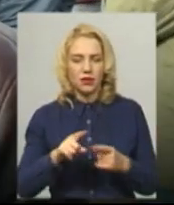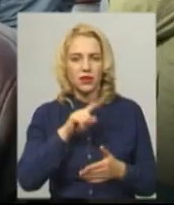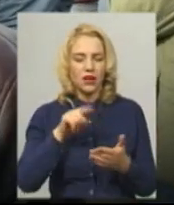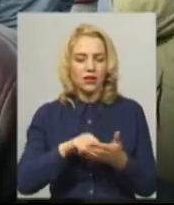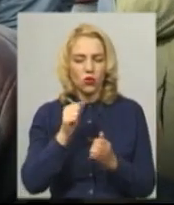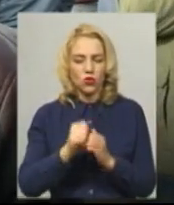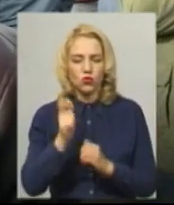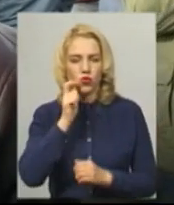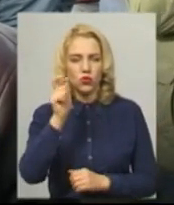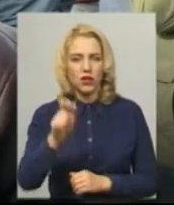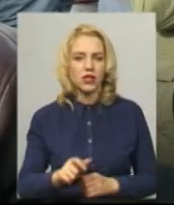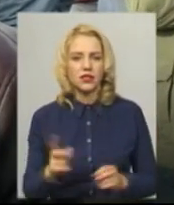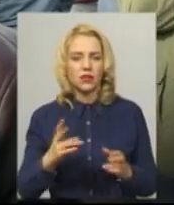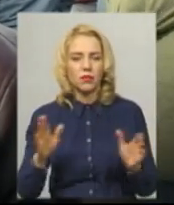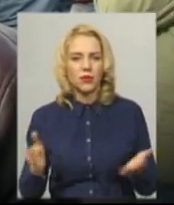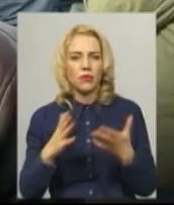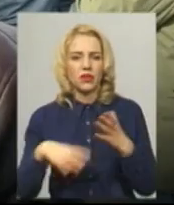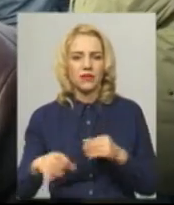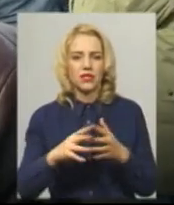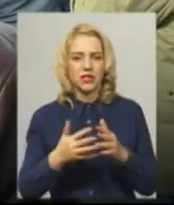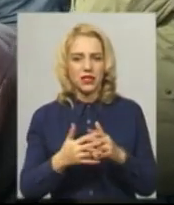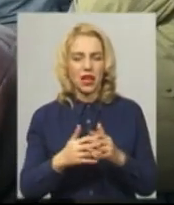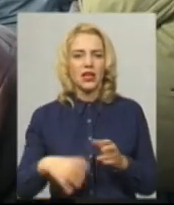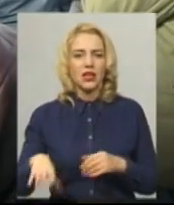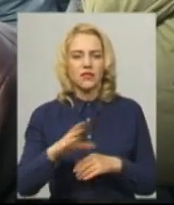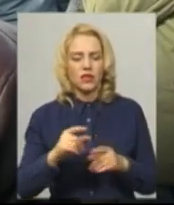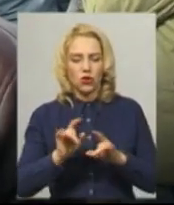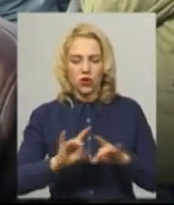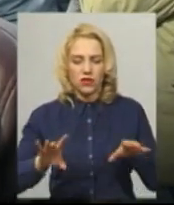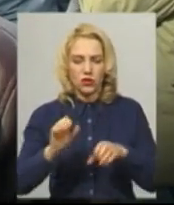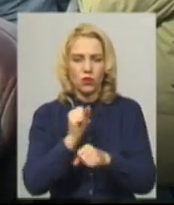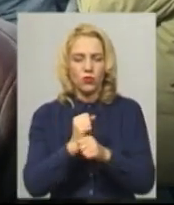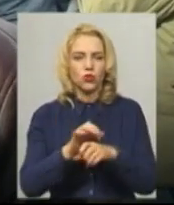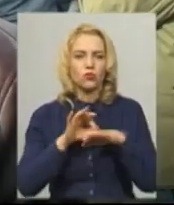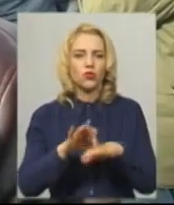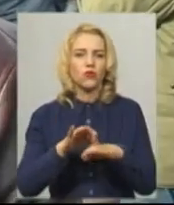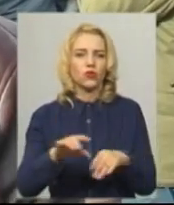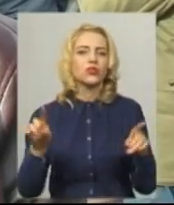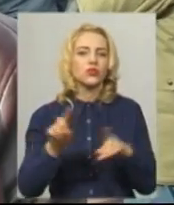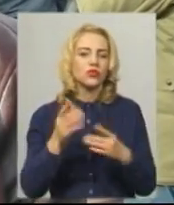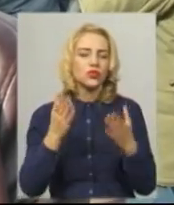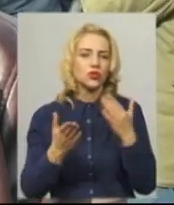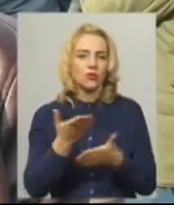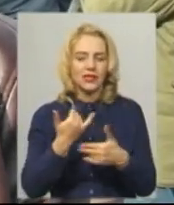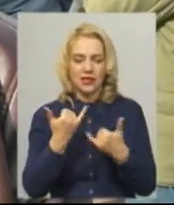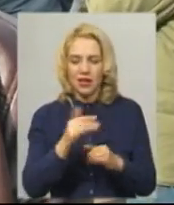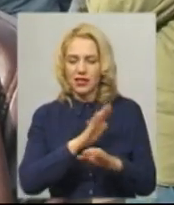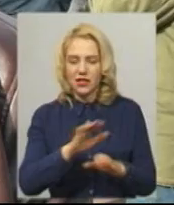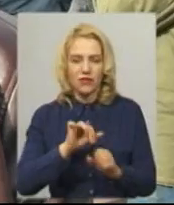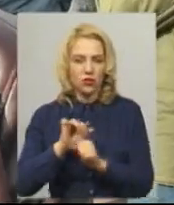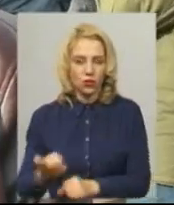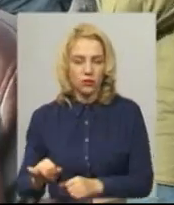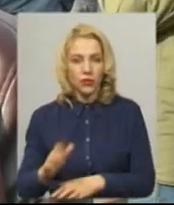Підіймати треба всіх селах, всіх людей, в об'ясненню роботу робити. Що ми зараз не відстоїмо, виявивість